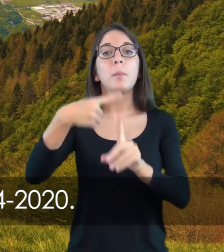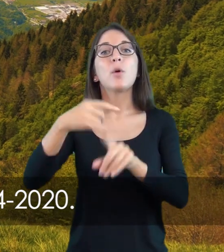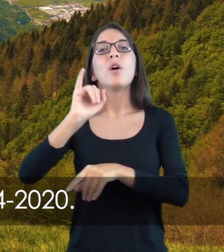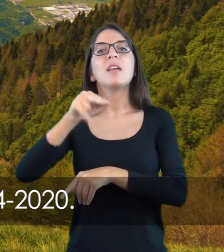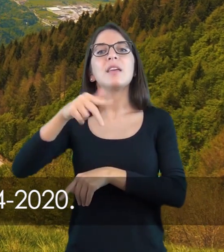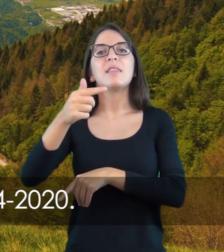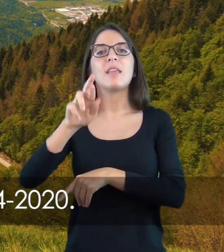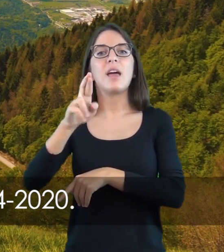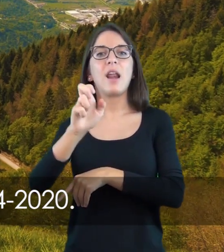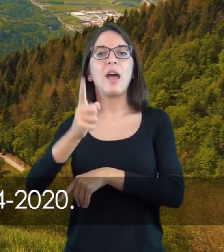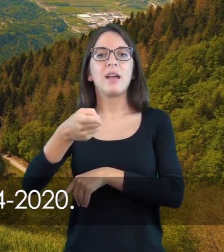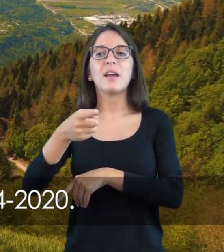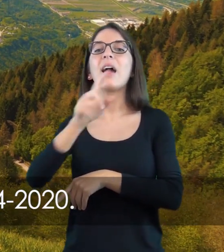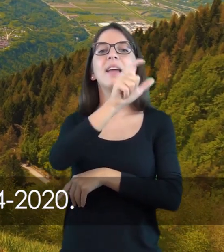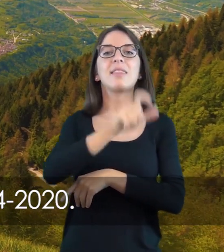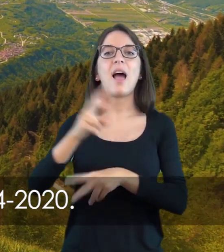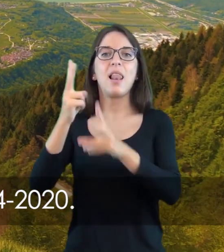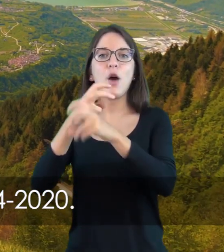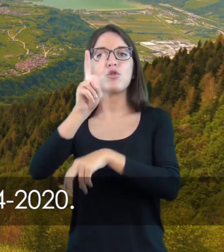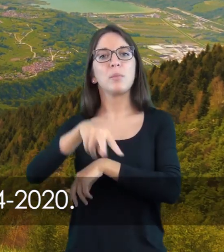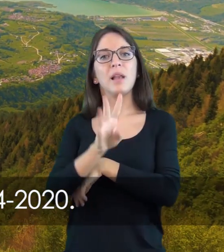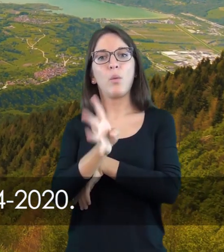-Austria 2014-2020.